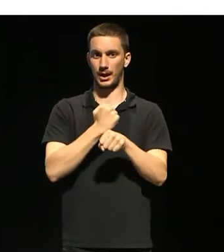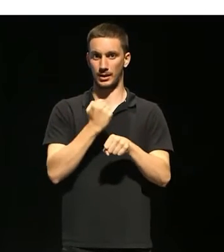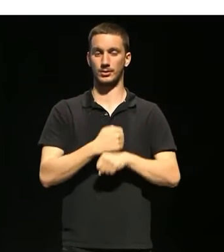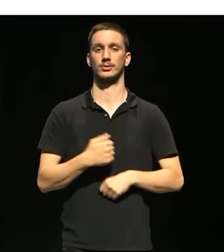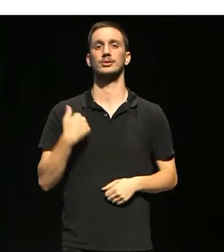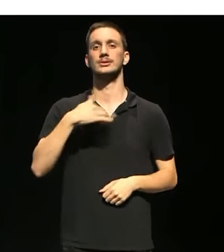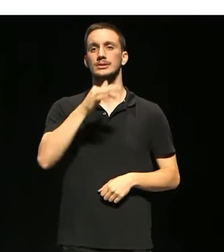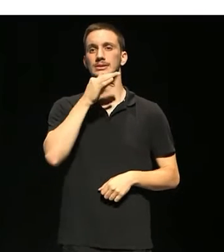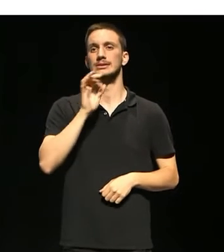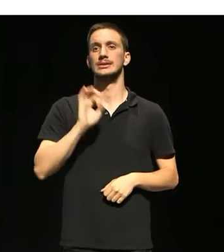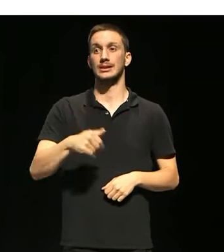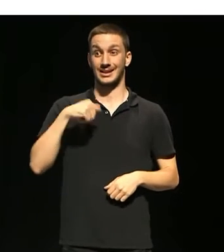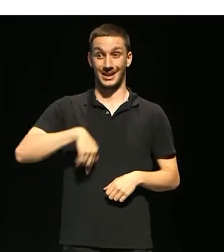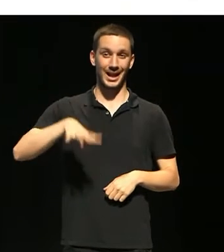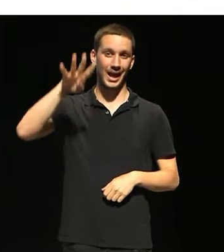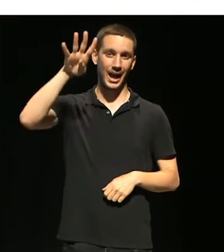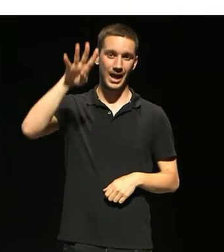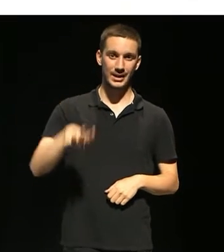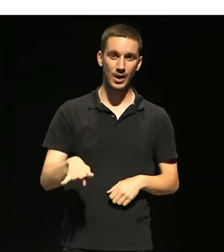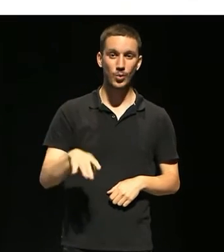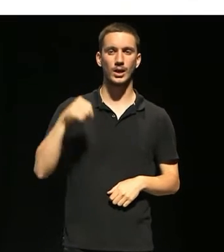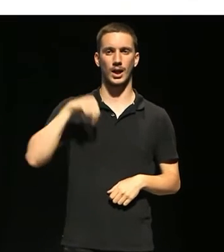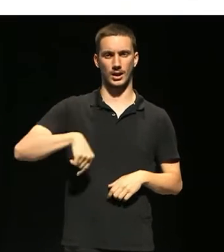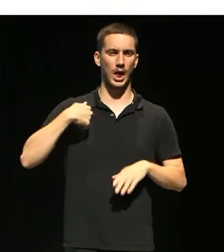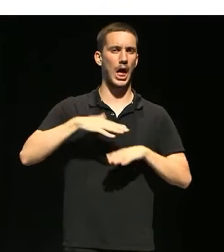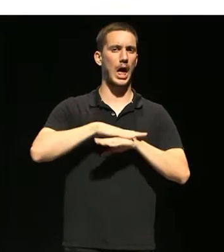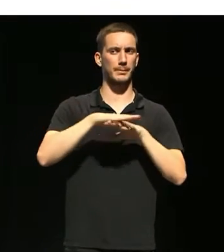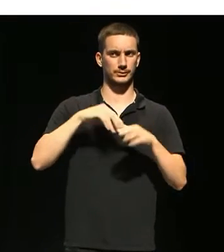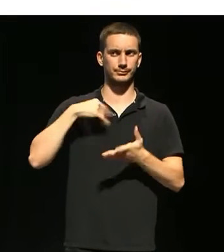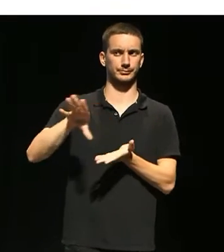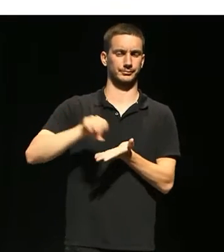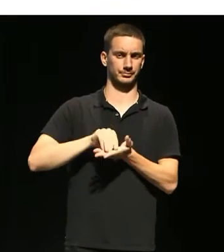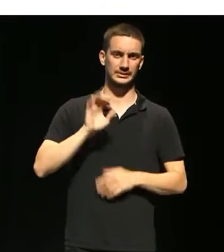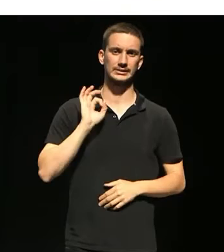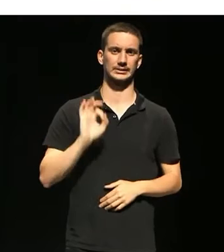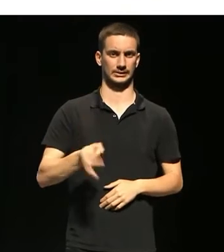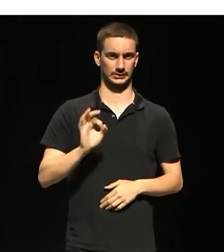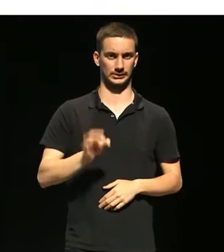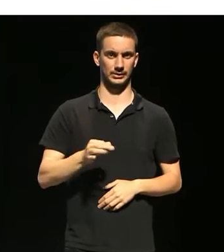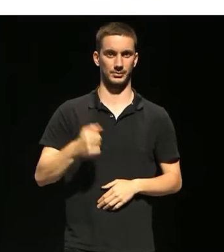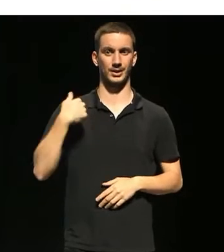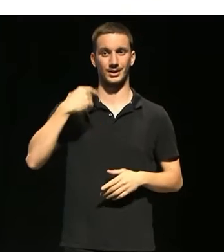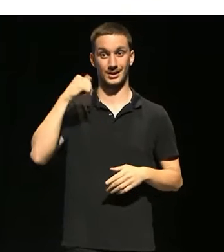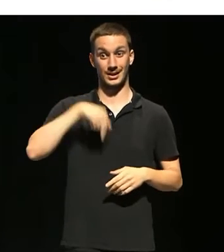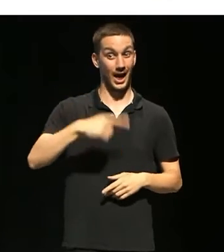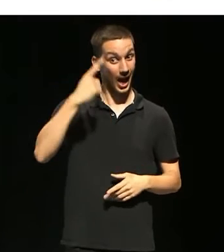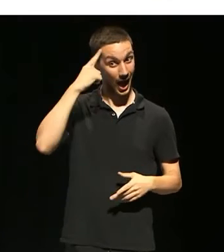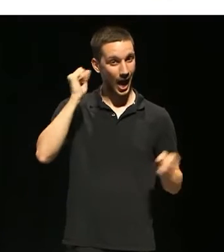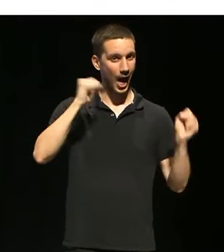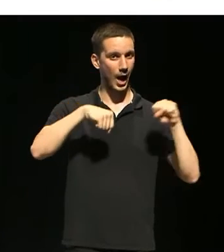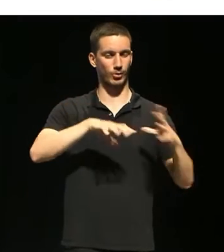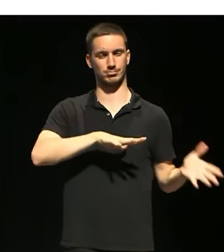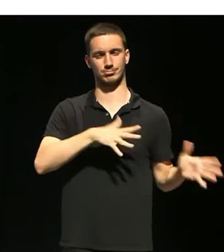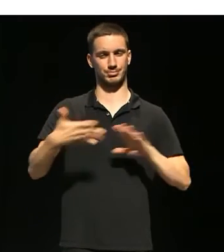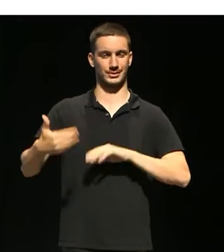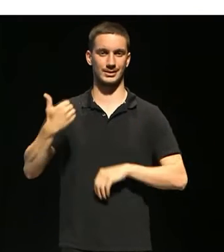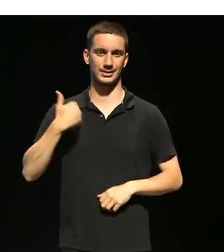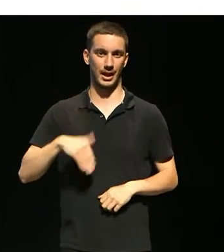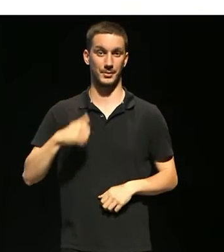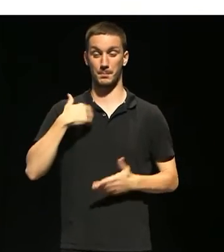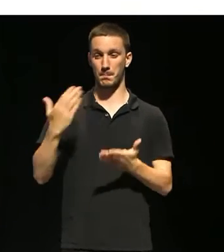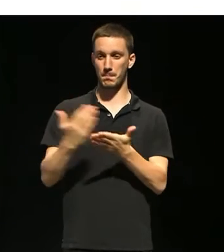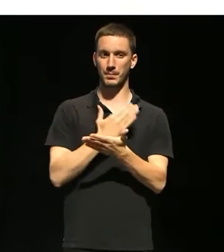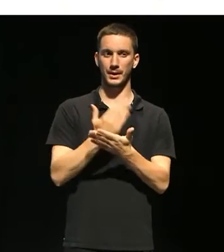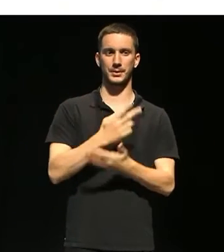que sí, aquí a Catalunya, en algunes administracions, sí que s'ha recollit i sí que s'ha traslladat aquests acords. A la pàgina 21,